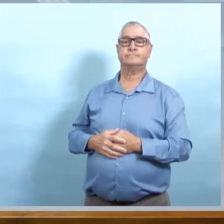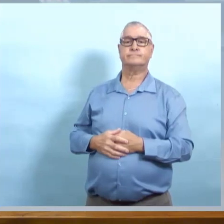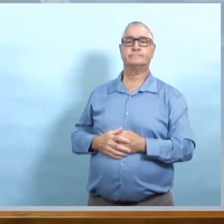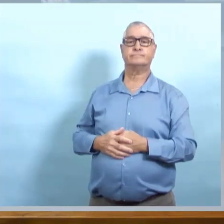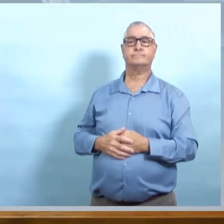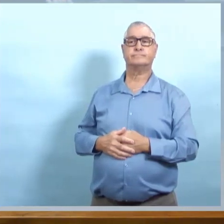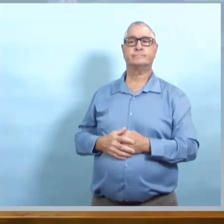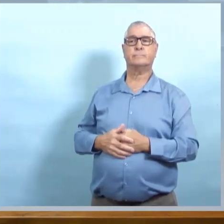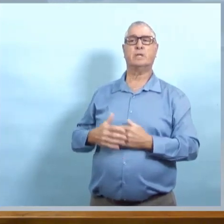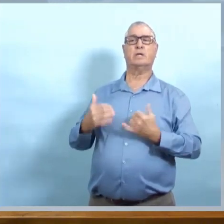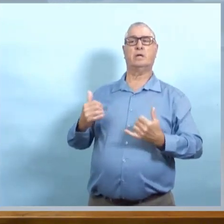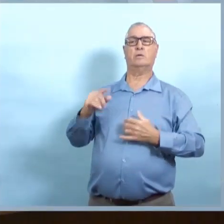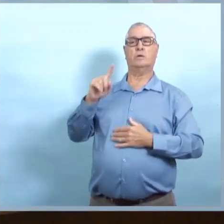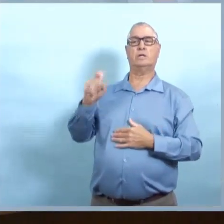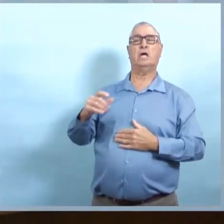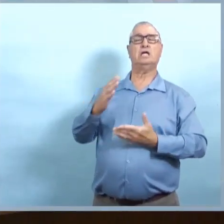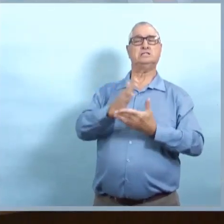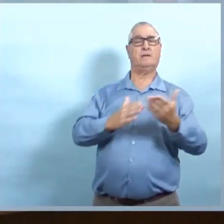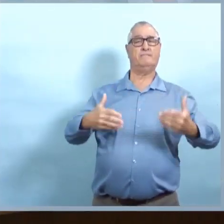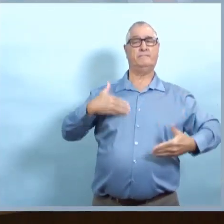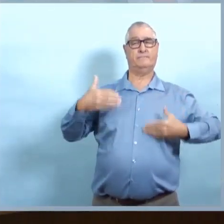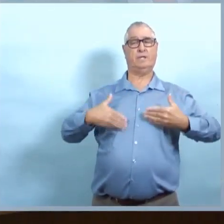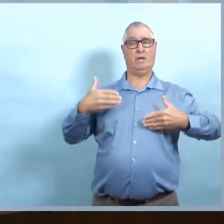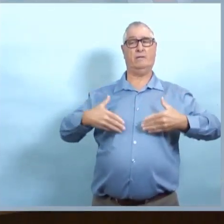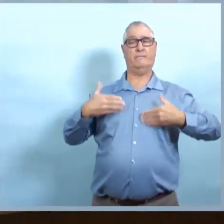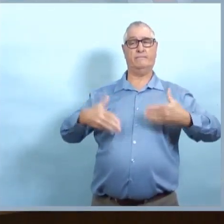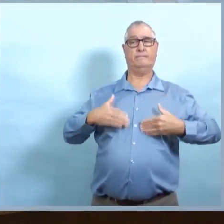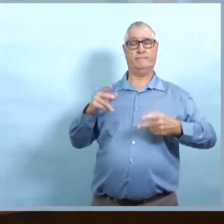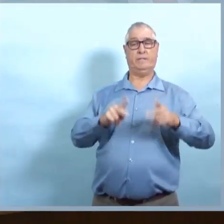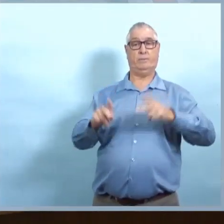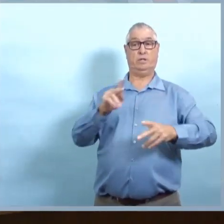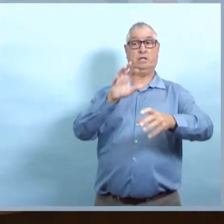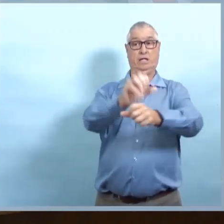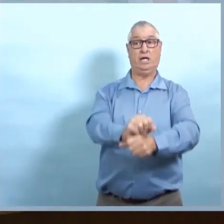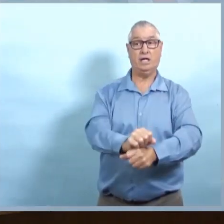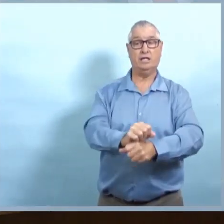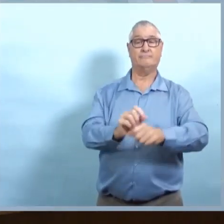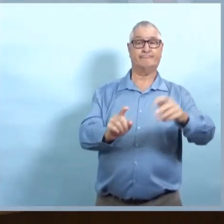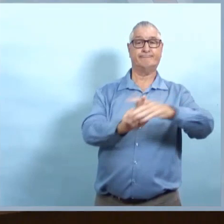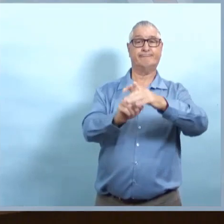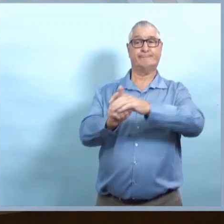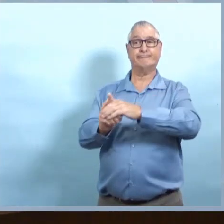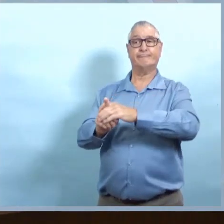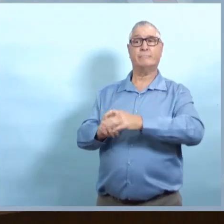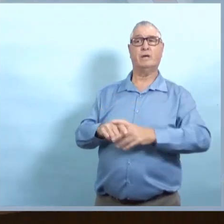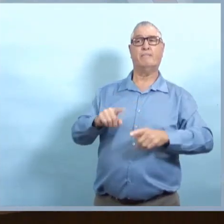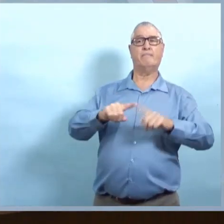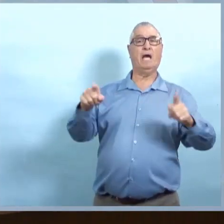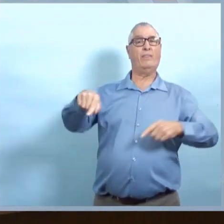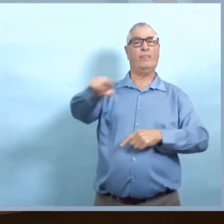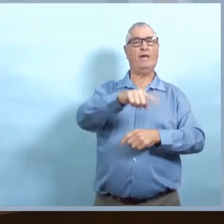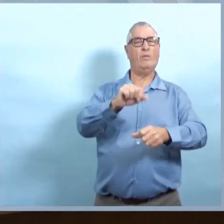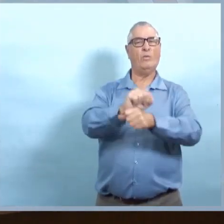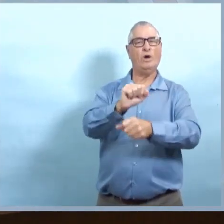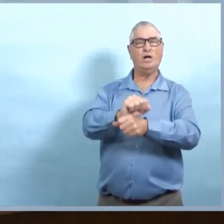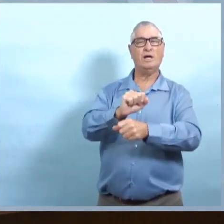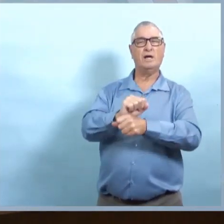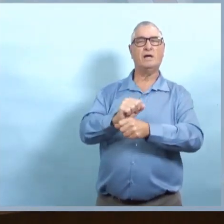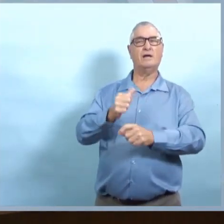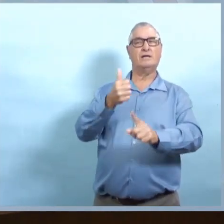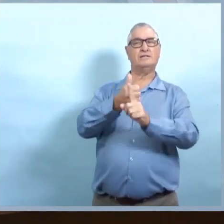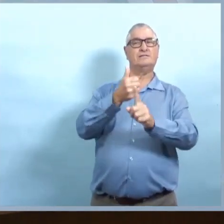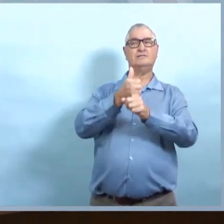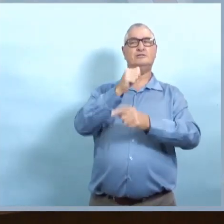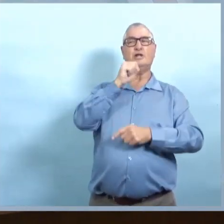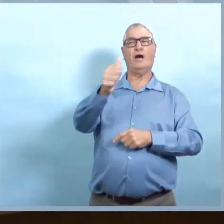est-ce qu'il y a des données qui séparent les gens qui attrapent le virus dans le milieu